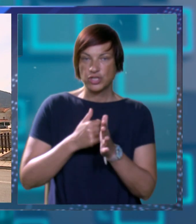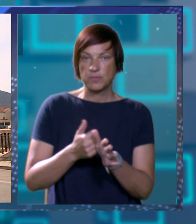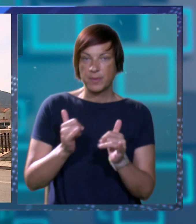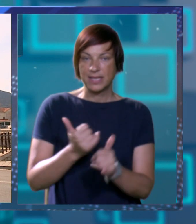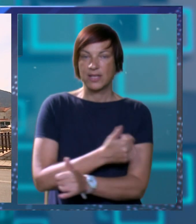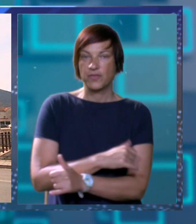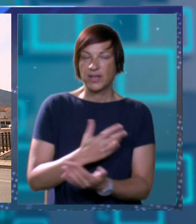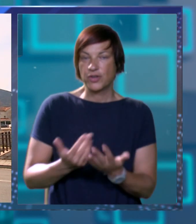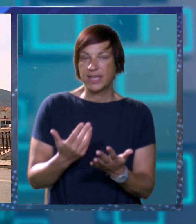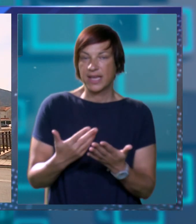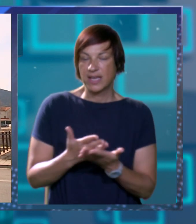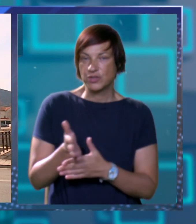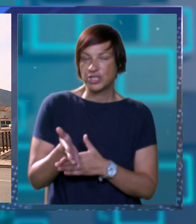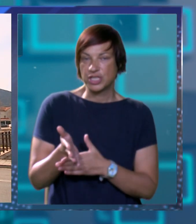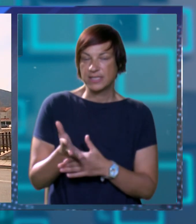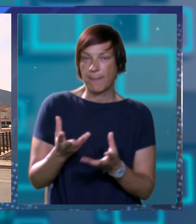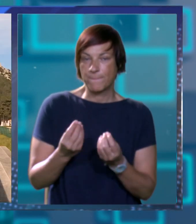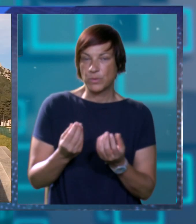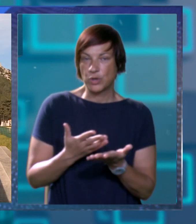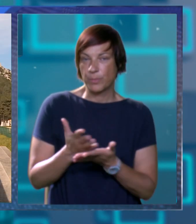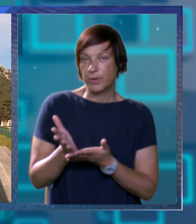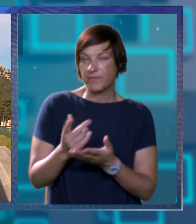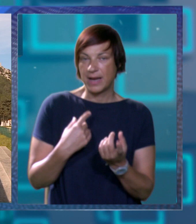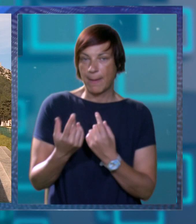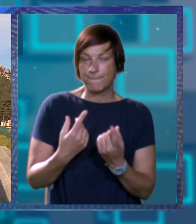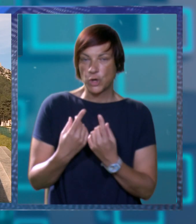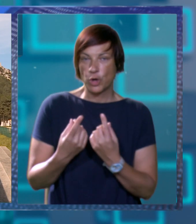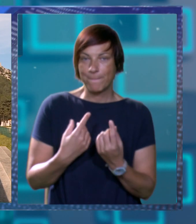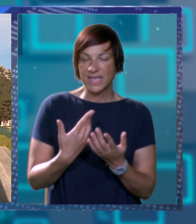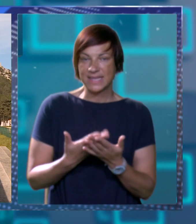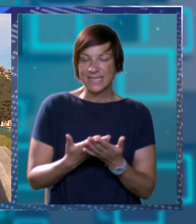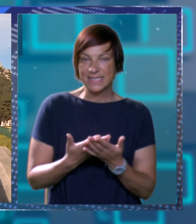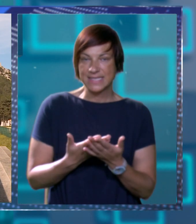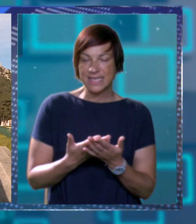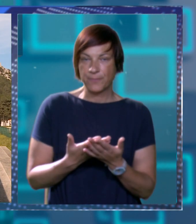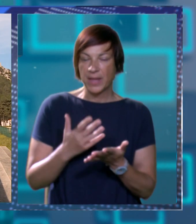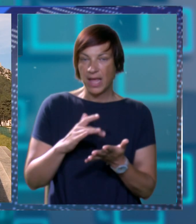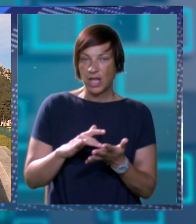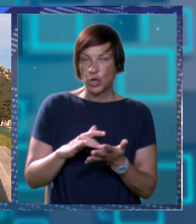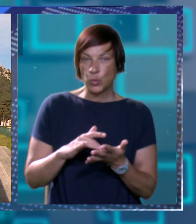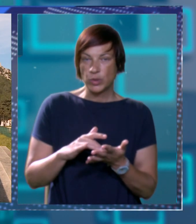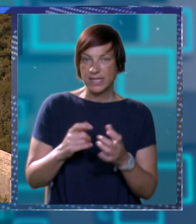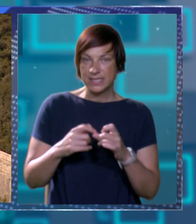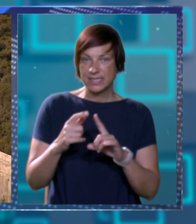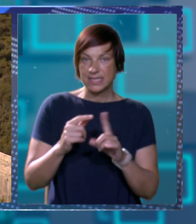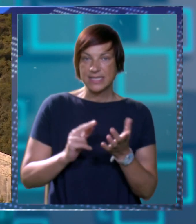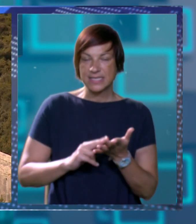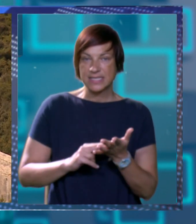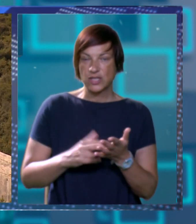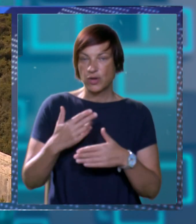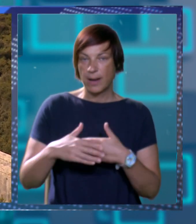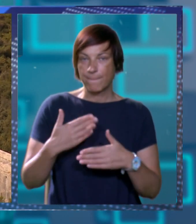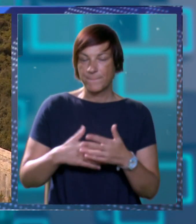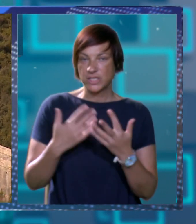pratili ove godine kako će se puštanje punog profila promitnice kako će to sve na Ston odraziti